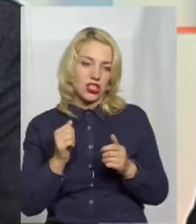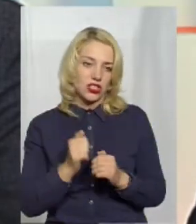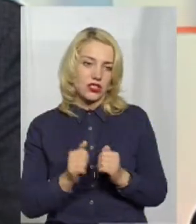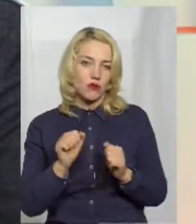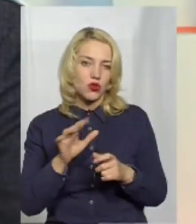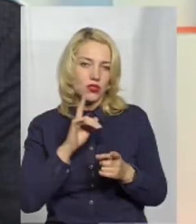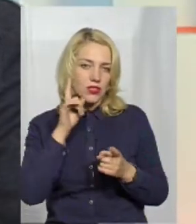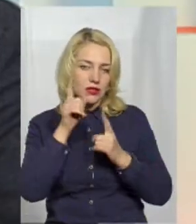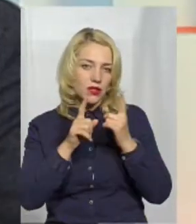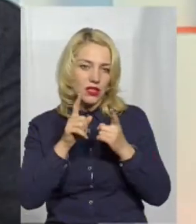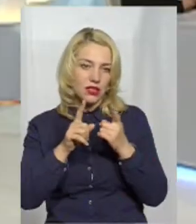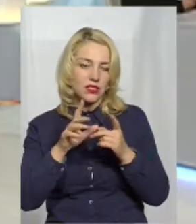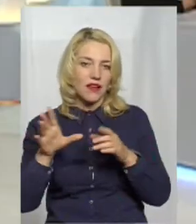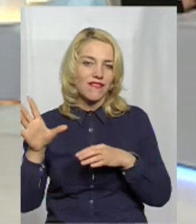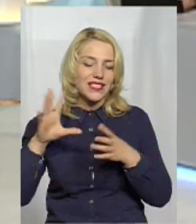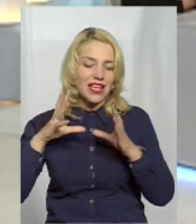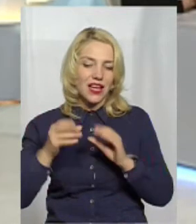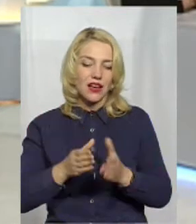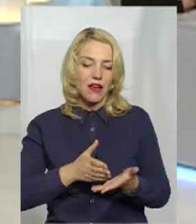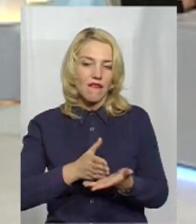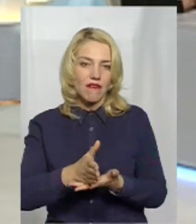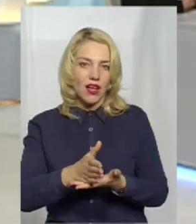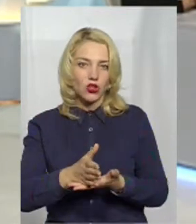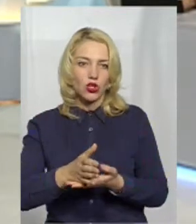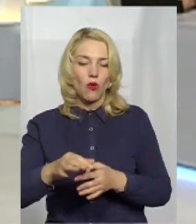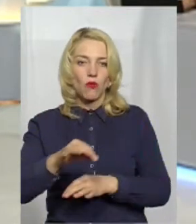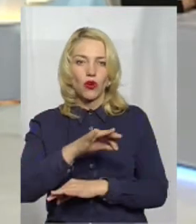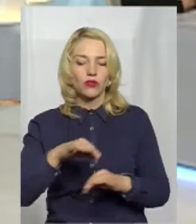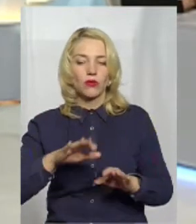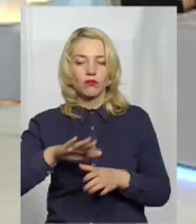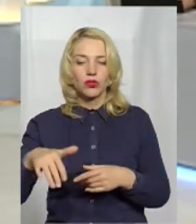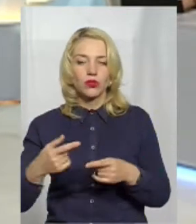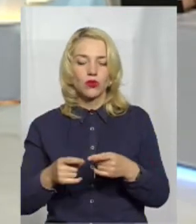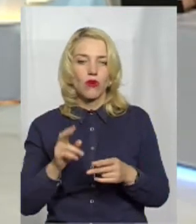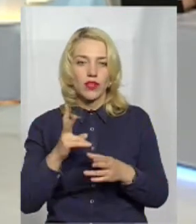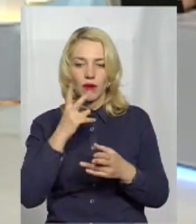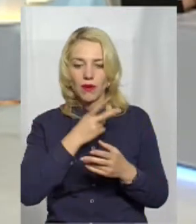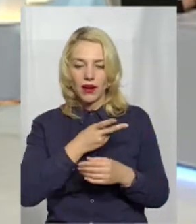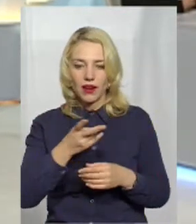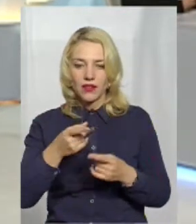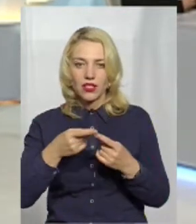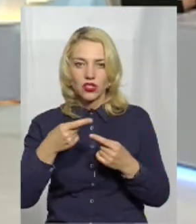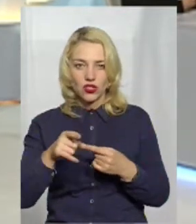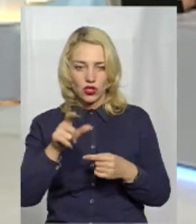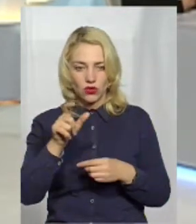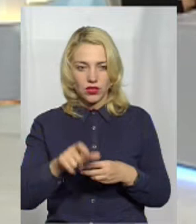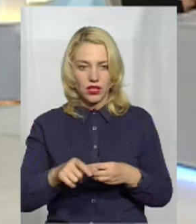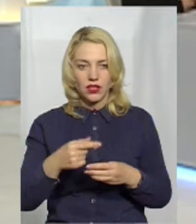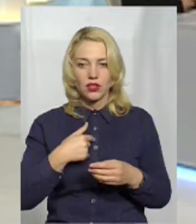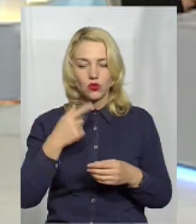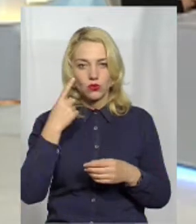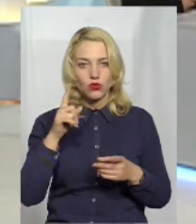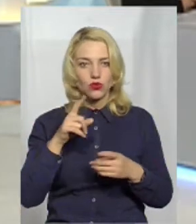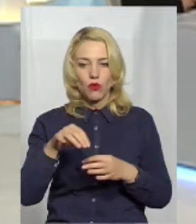може змінитися, взагалі, вектор твоєго проєкту, після того, як його перегляне інша людина. Тобі інколи може здаватися, що проєкт є